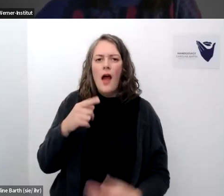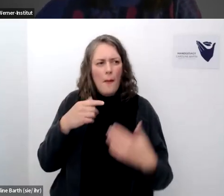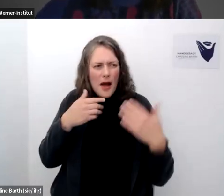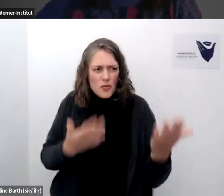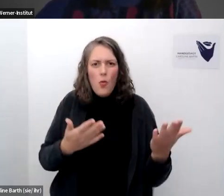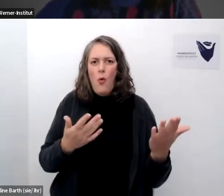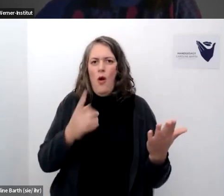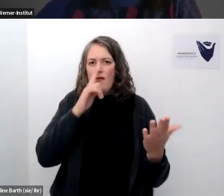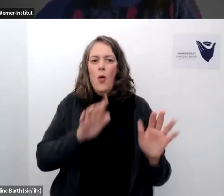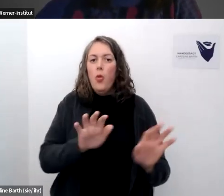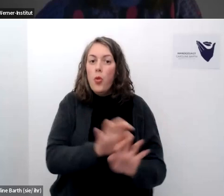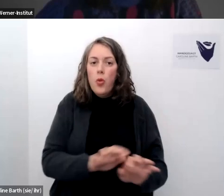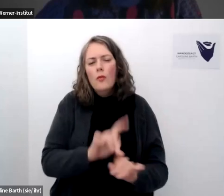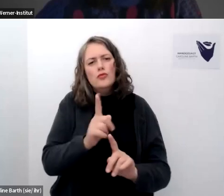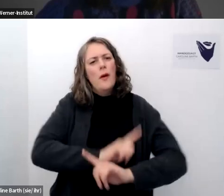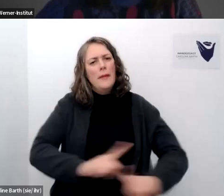nicht sieht